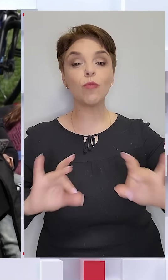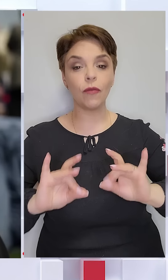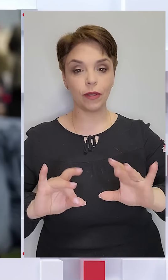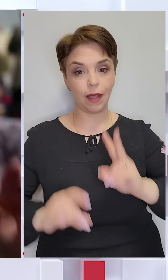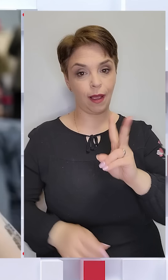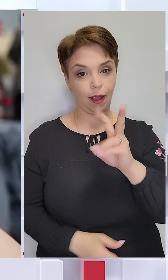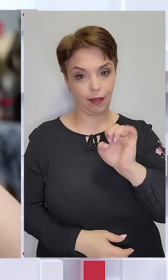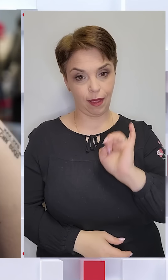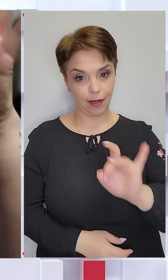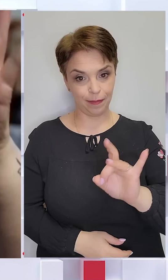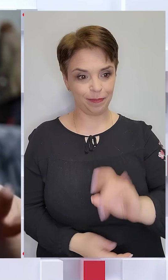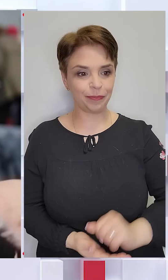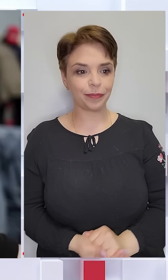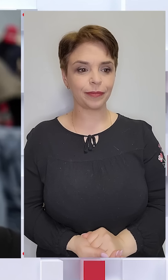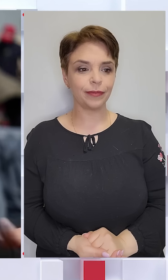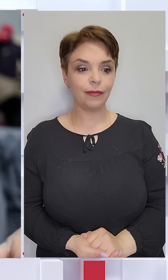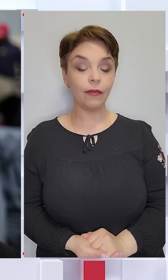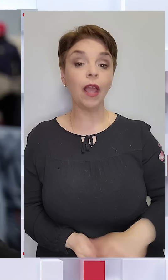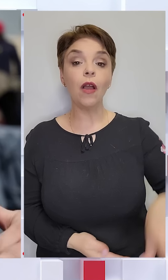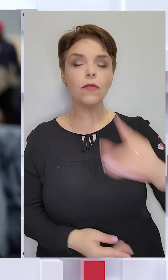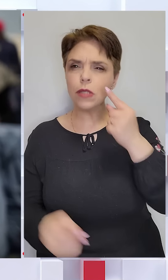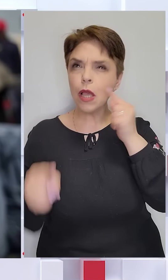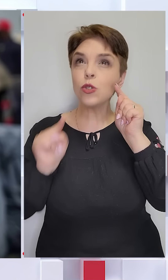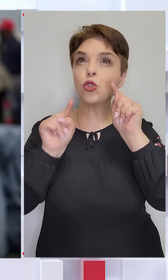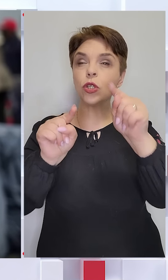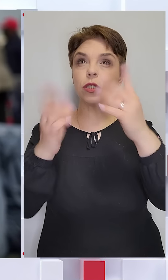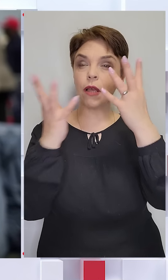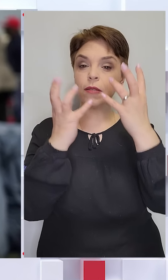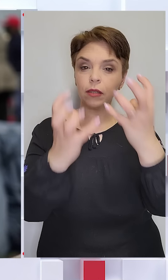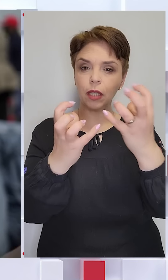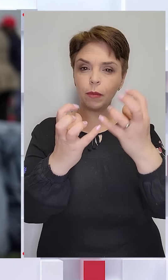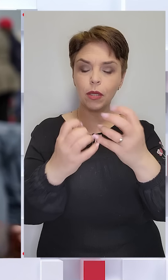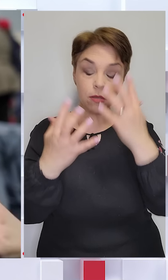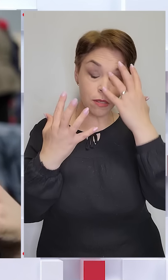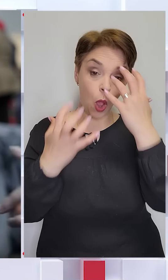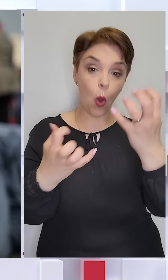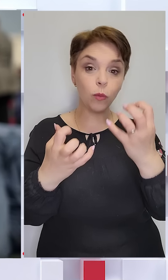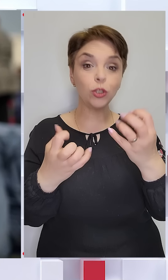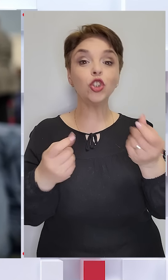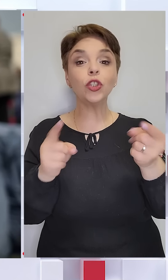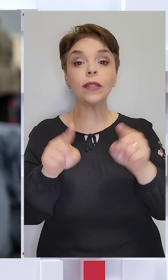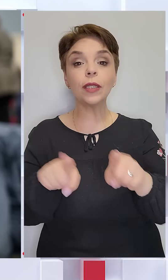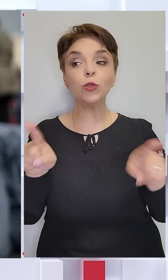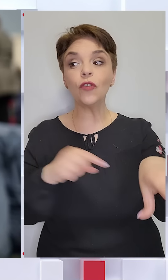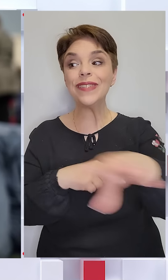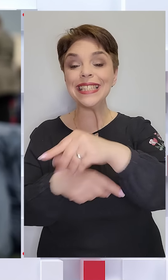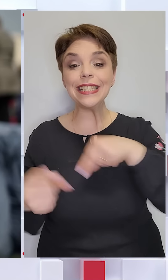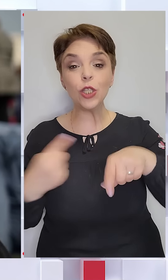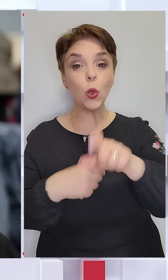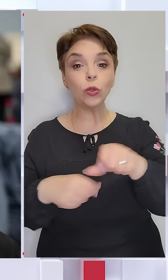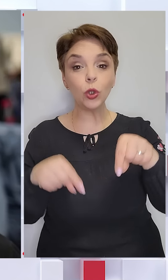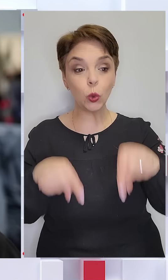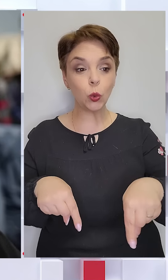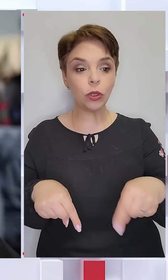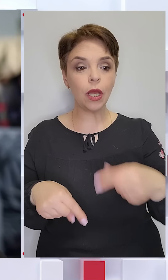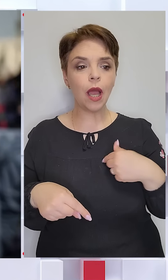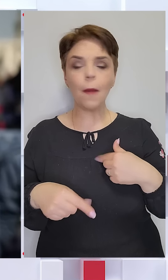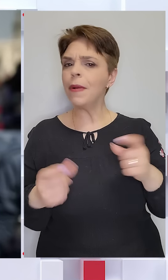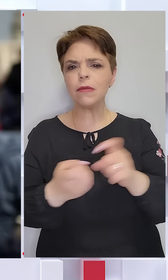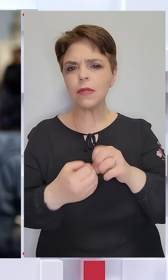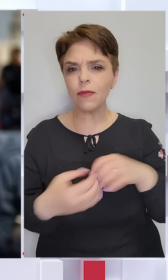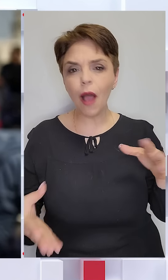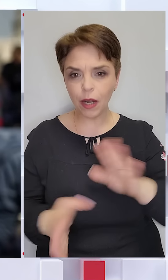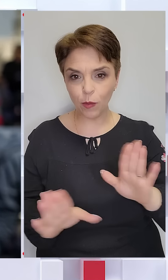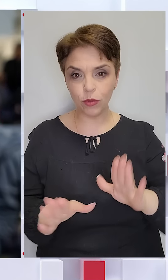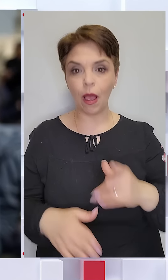Клер. Усі зосереджені на затемненні, захоплені ще й тим, що усі ці люди тут. Ми не сваримося, а